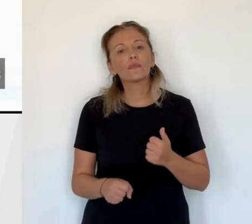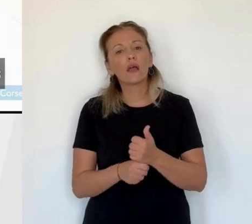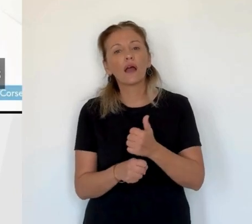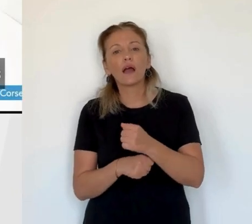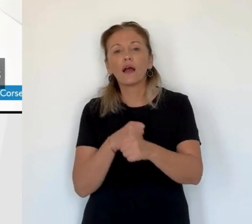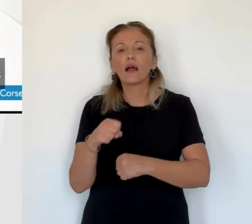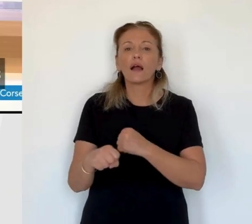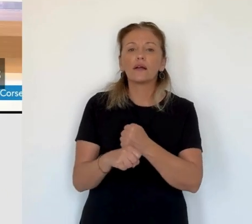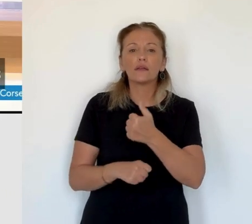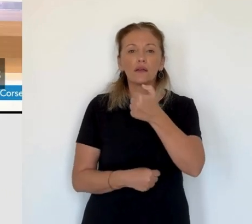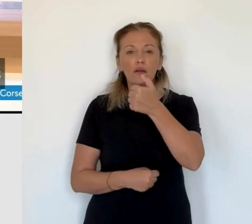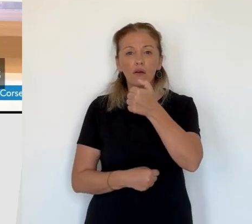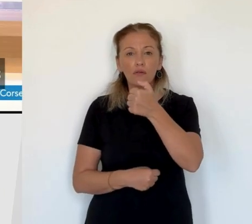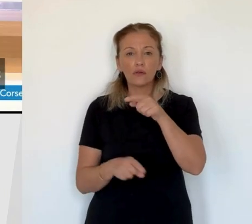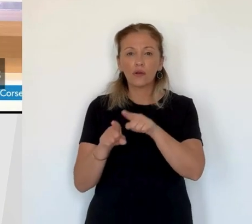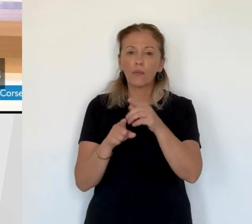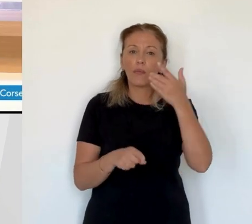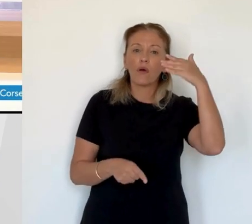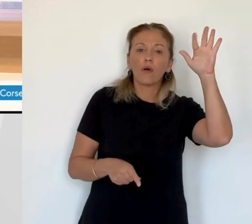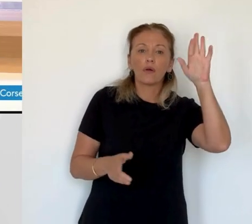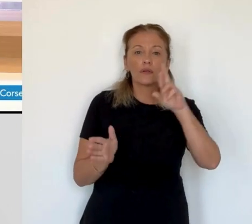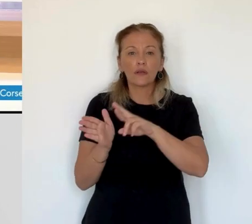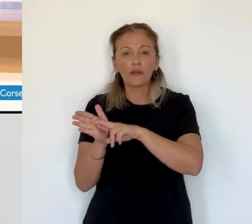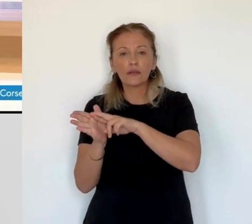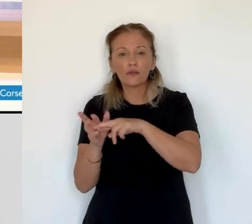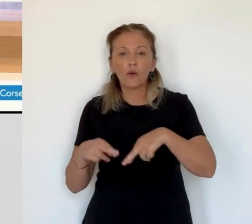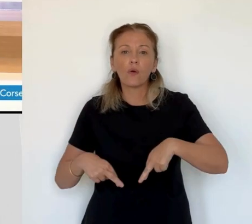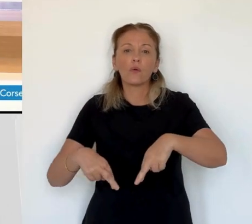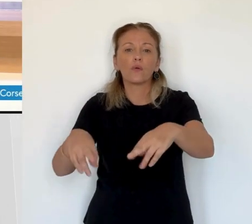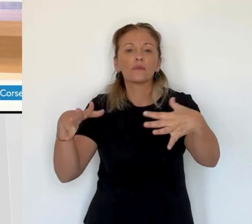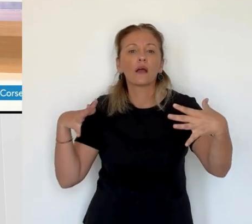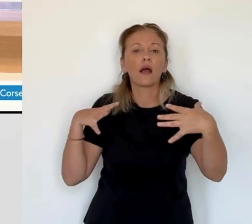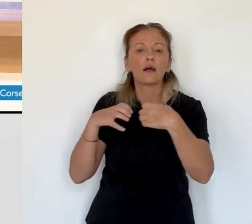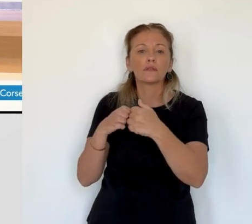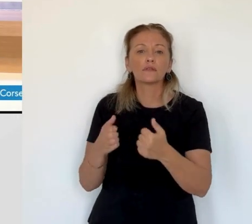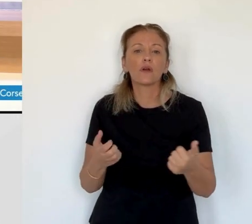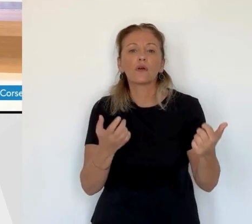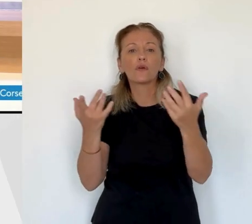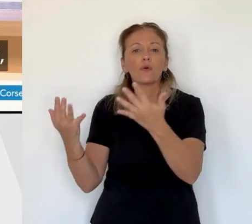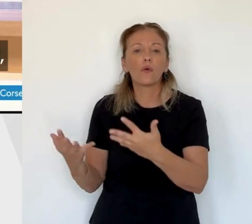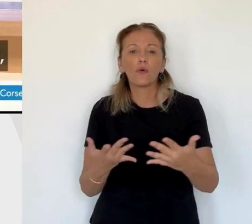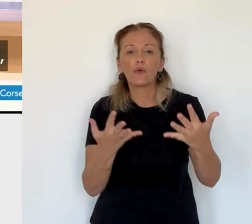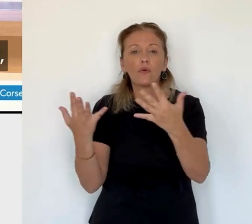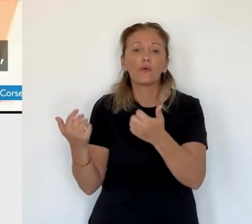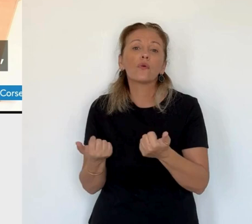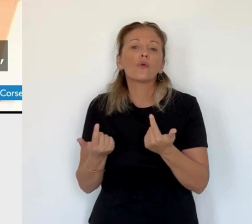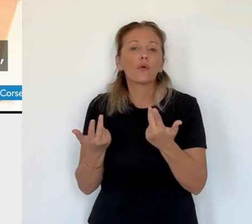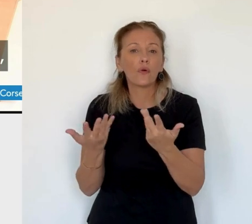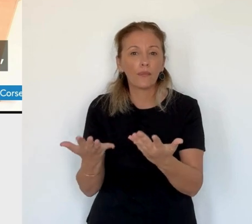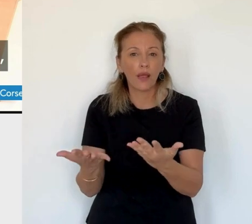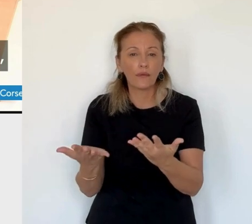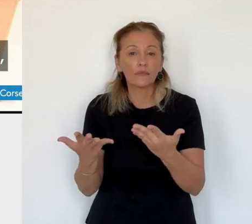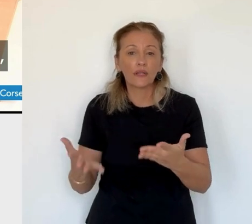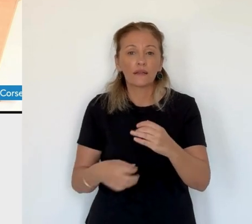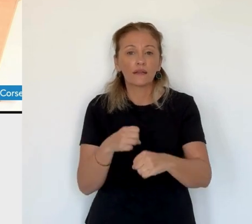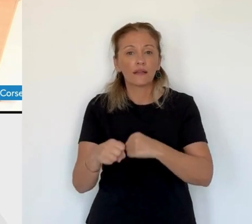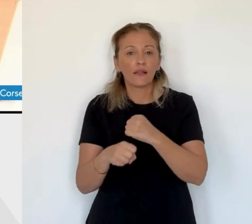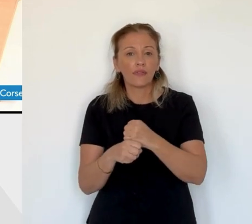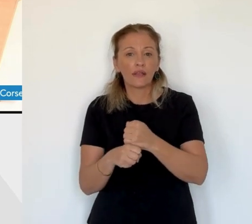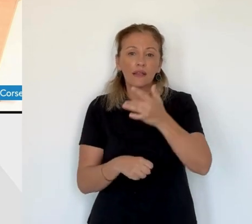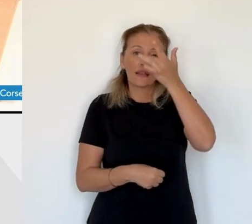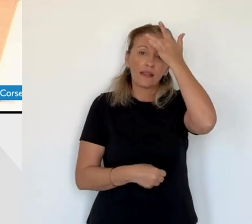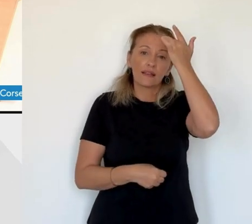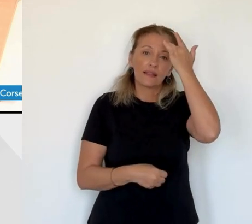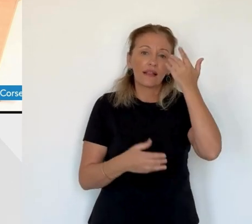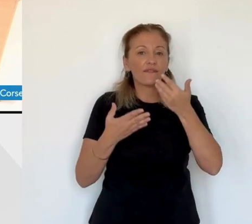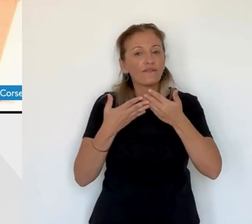Chaque année, la Corse, comme d'autres régions d'ailleurs, scrute les chiffres de l'accidentologie sur les routes. Et le moins que l'on puisse dire, c'est qu'ici, à la sortie